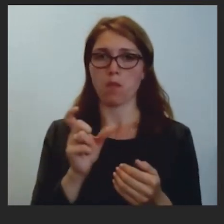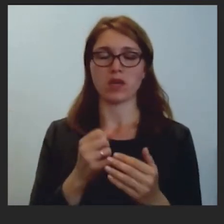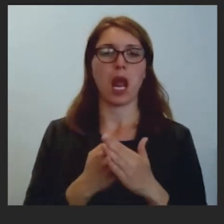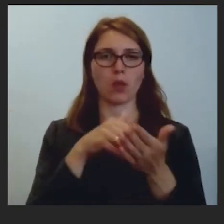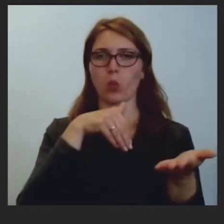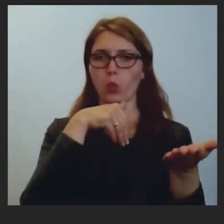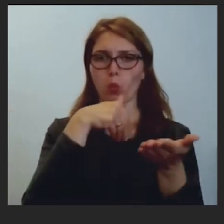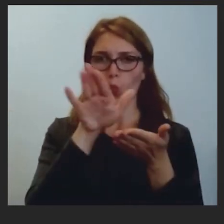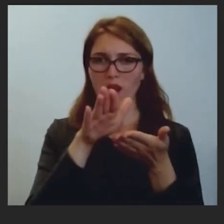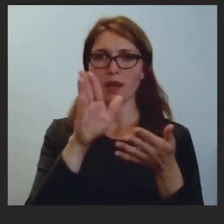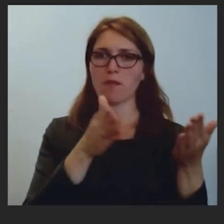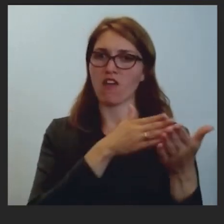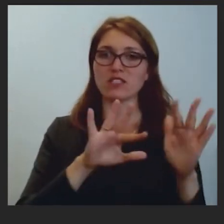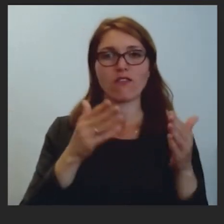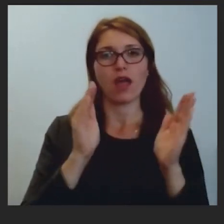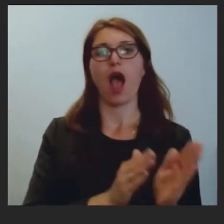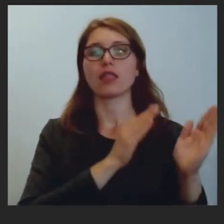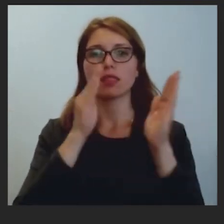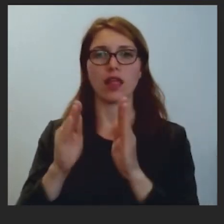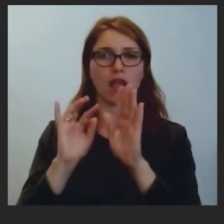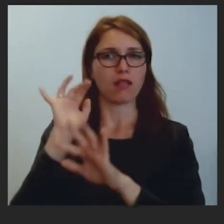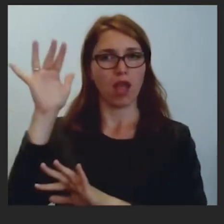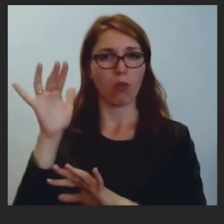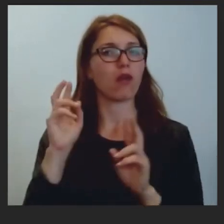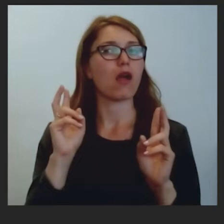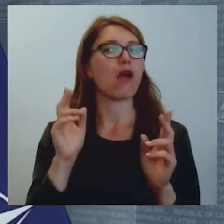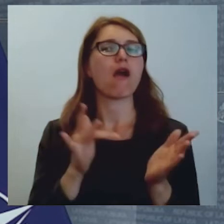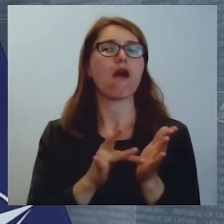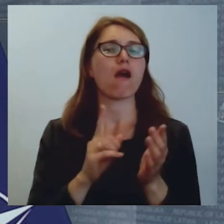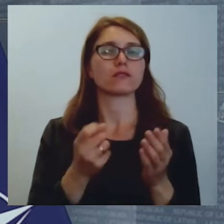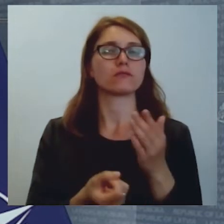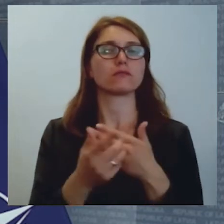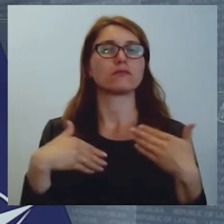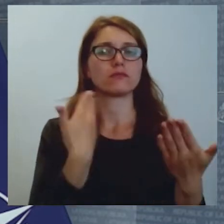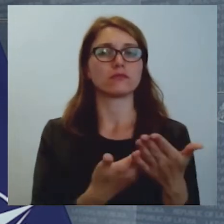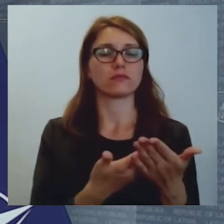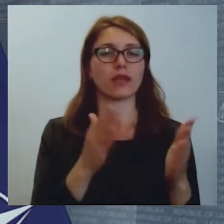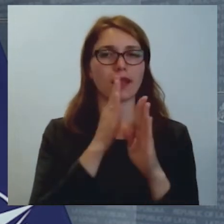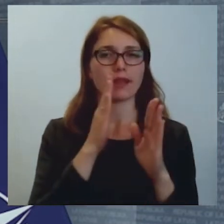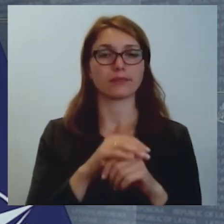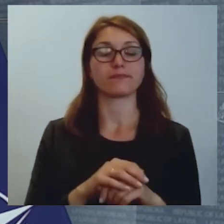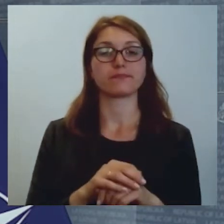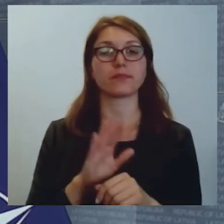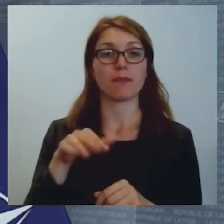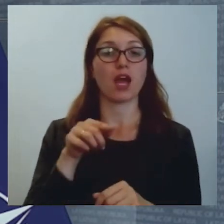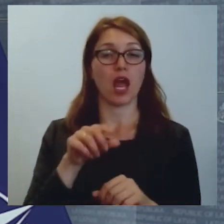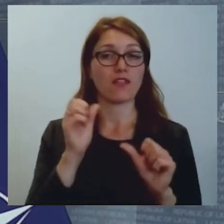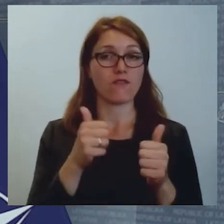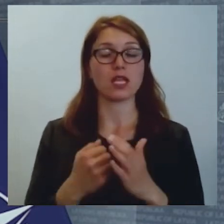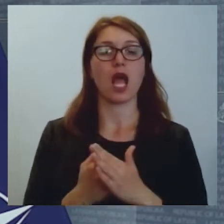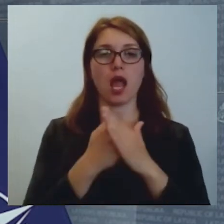noraidīta pilnībā vai viņa ir atlikt nākot nekāds ir bijis šo eirosnēm nekāds? Par šādiem atbalstu pasākumiem nav